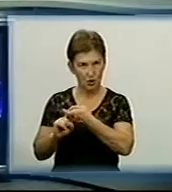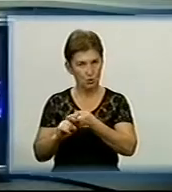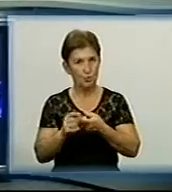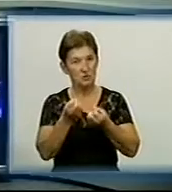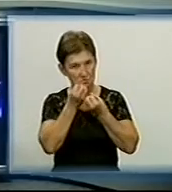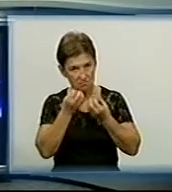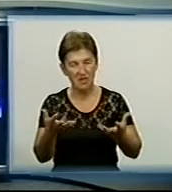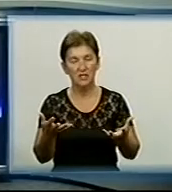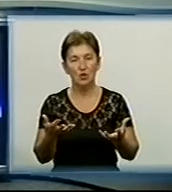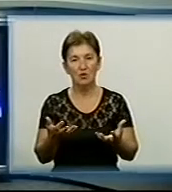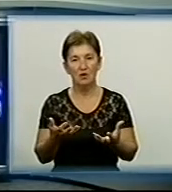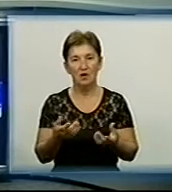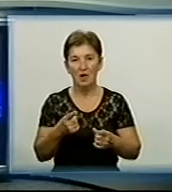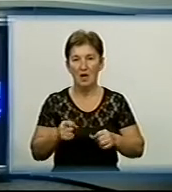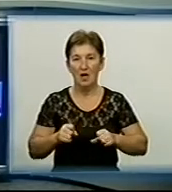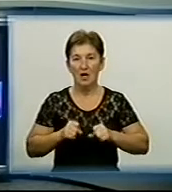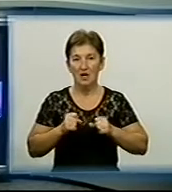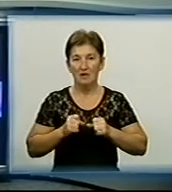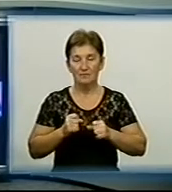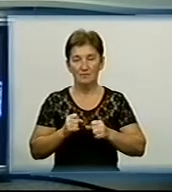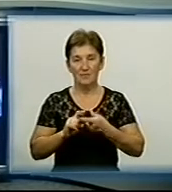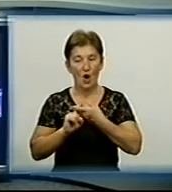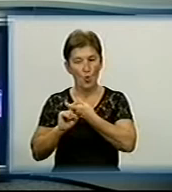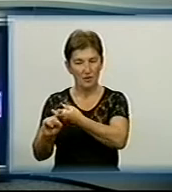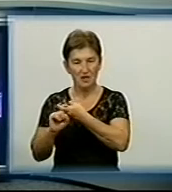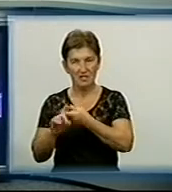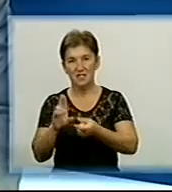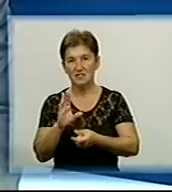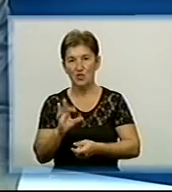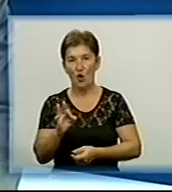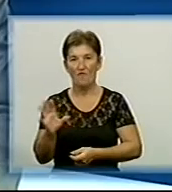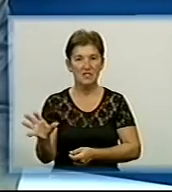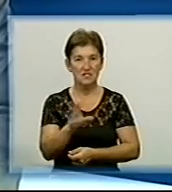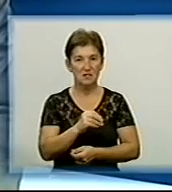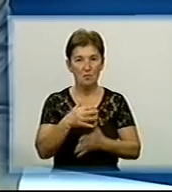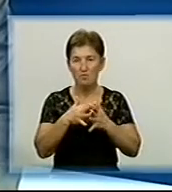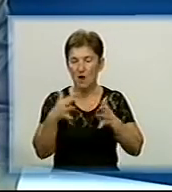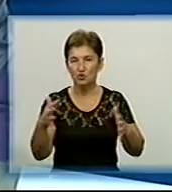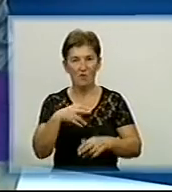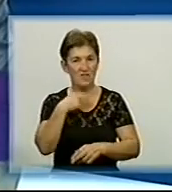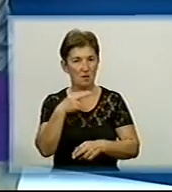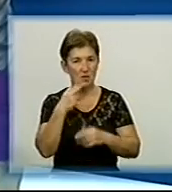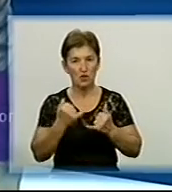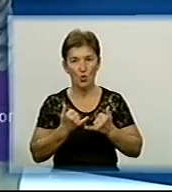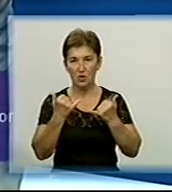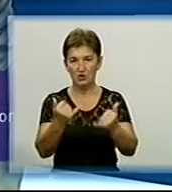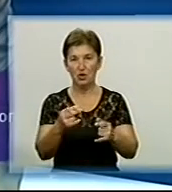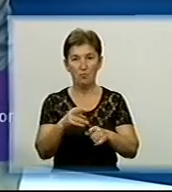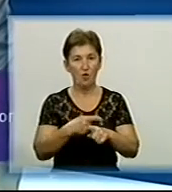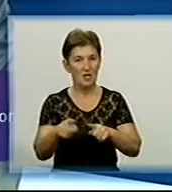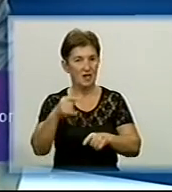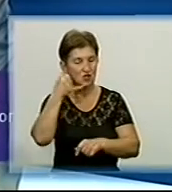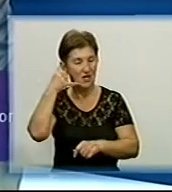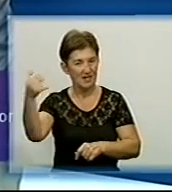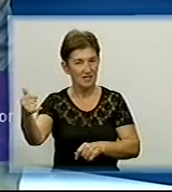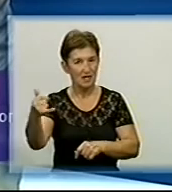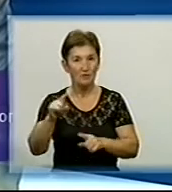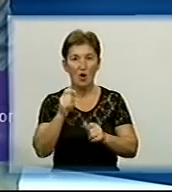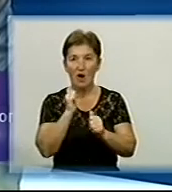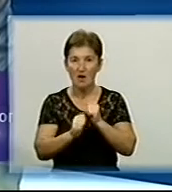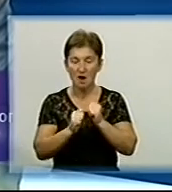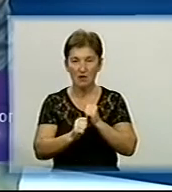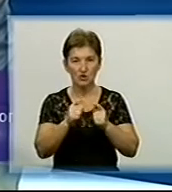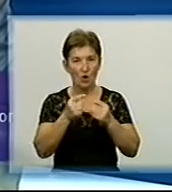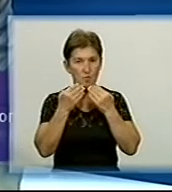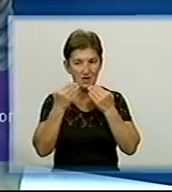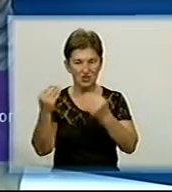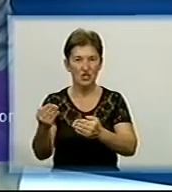пітаємся